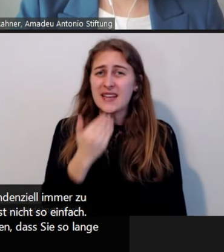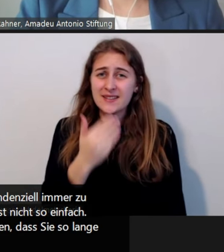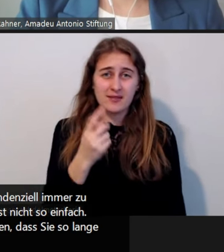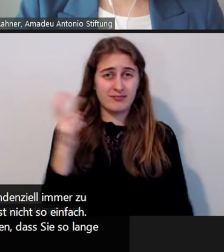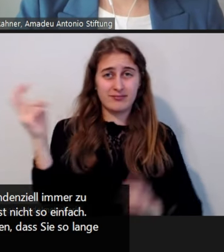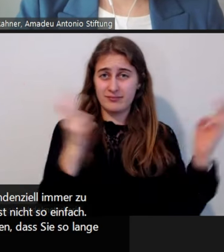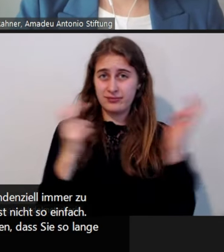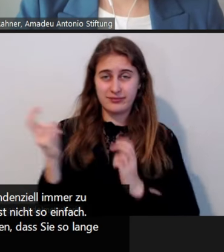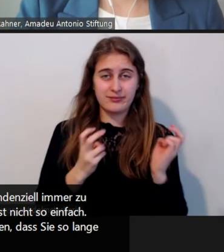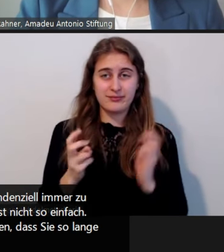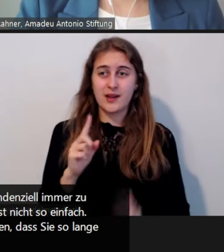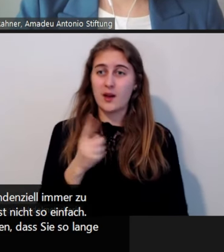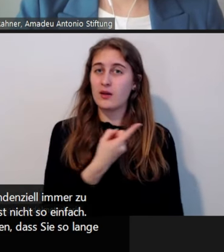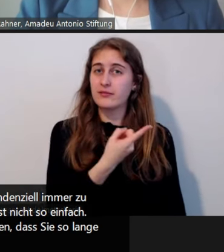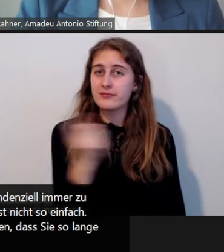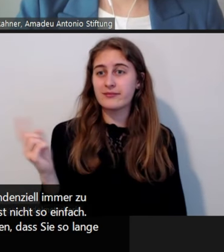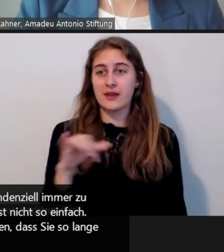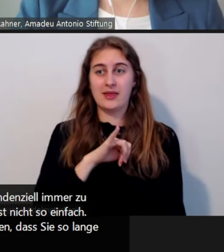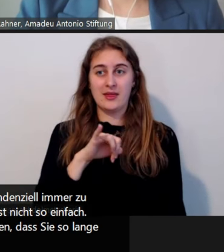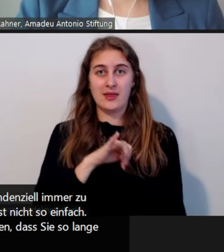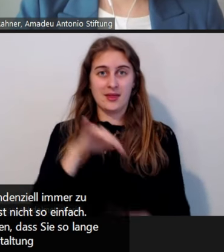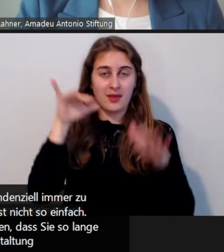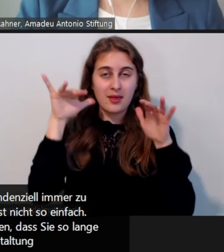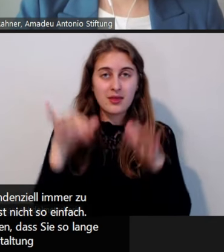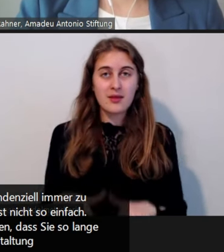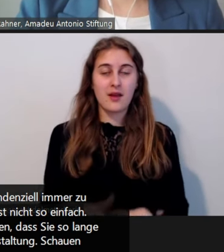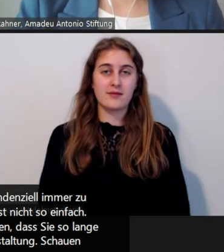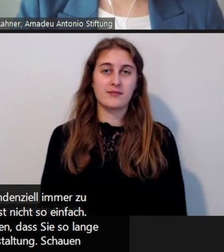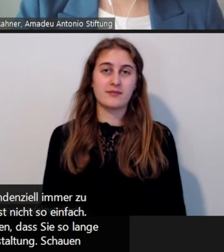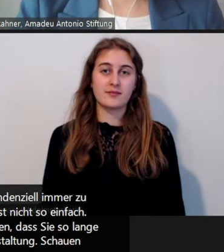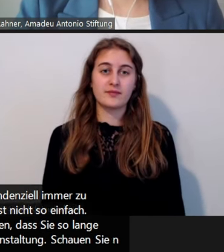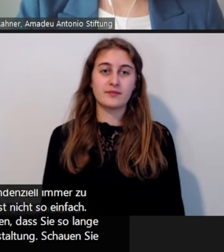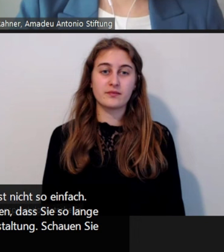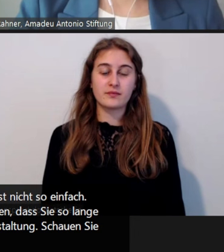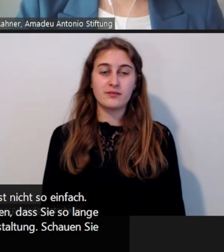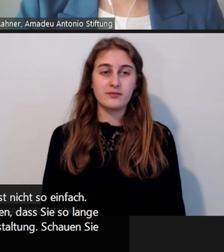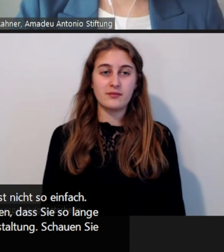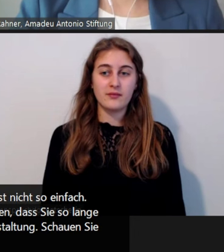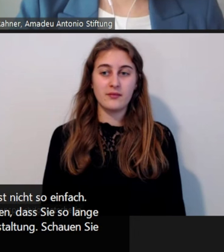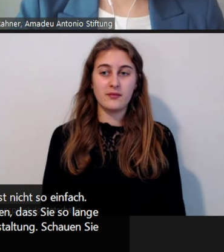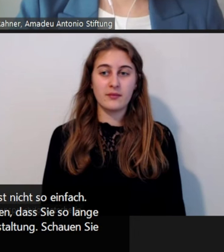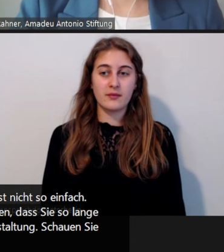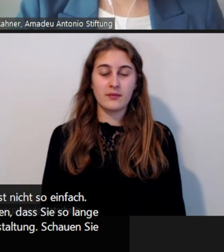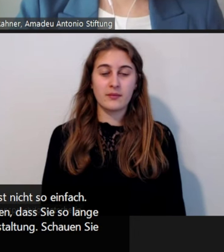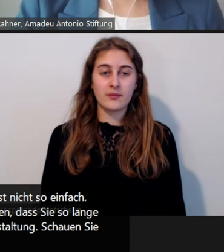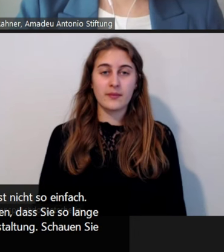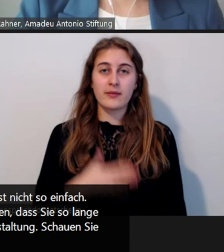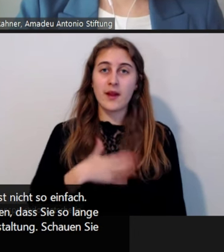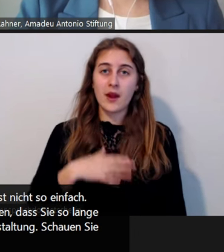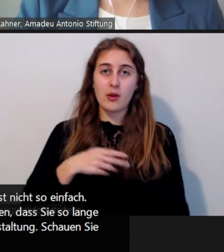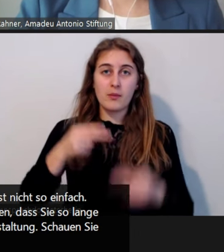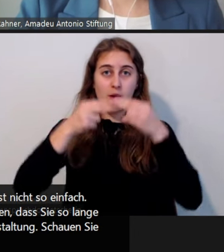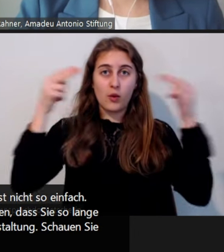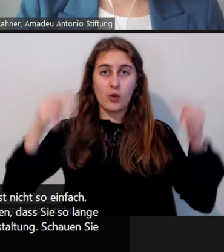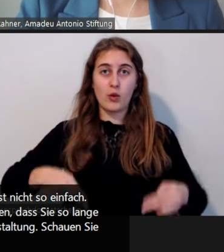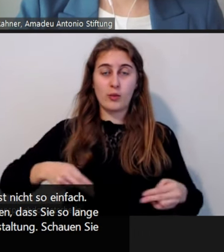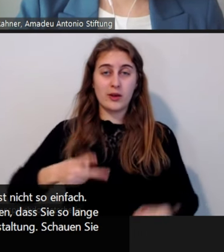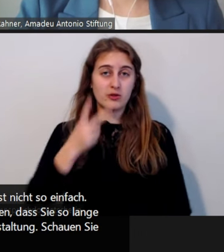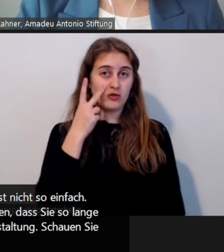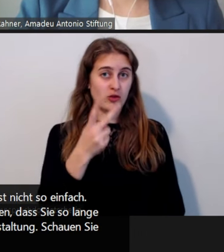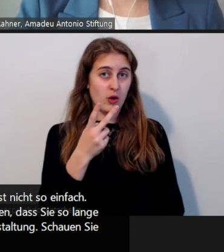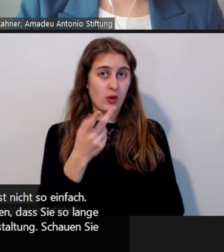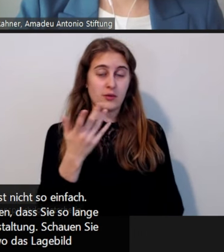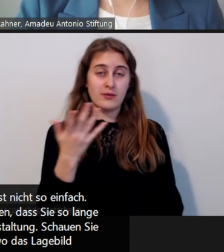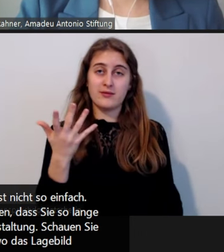Interesse an unserer Veranstaltung. Schauen Sie nochmal auf unsere Website, auf die Website, wo das Lagebild